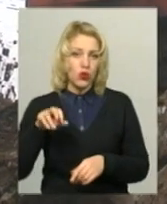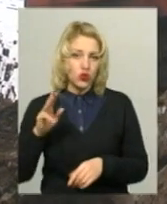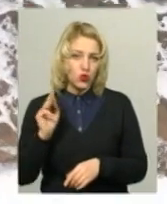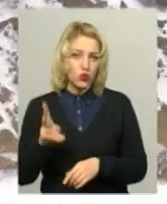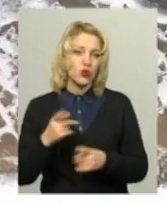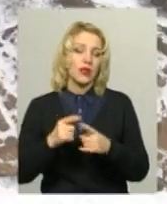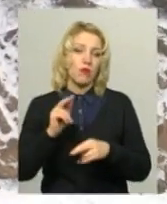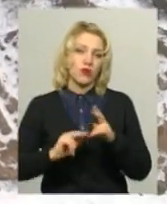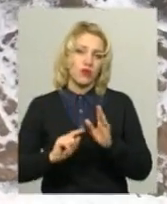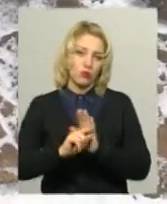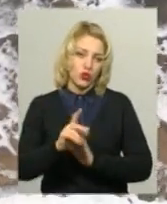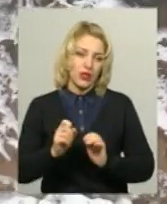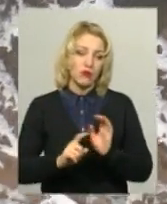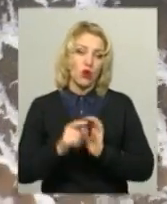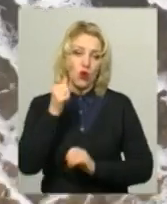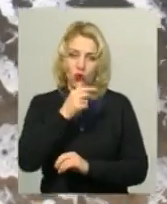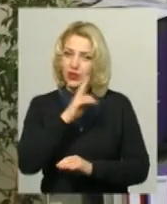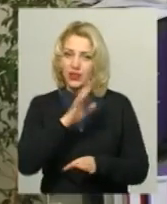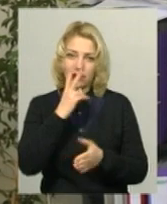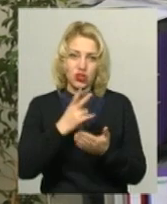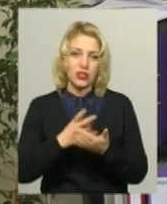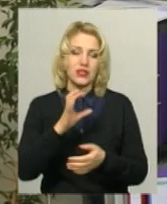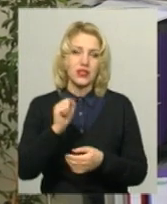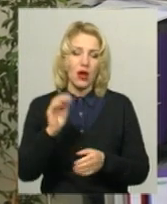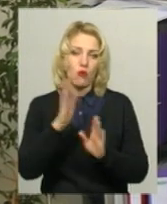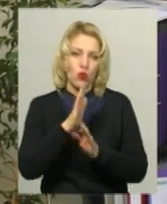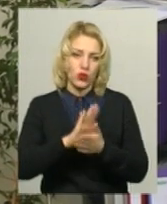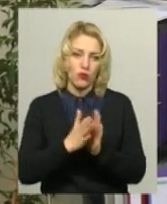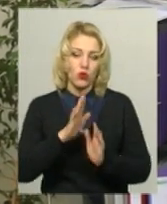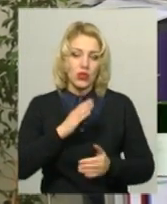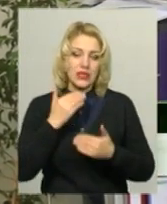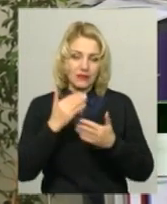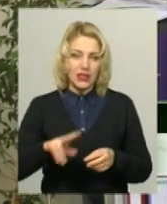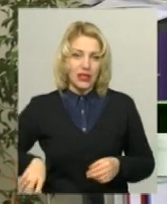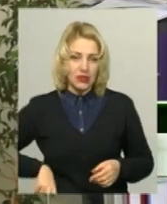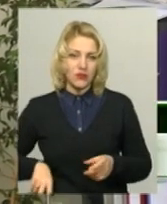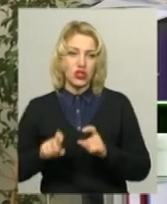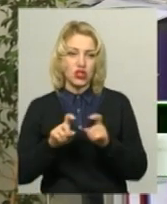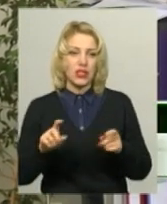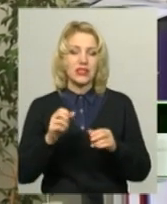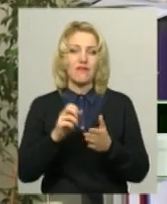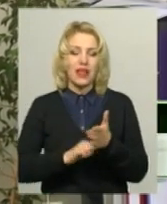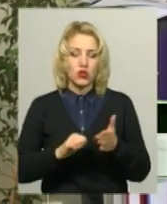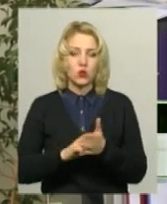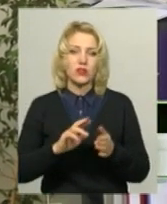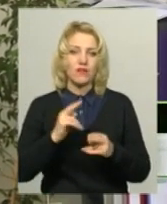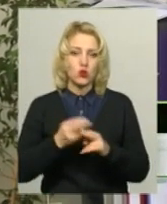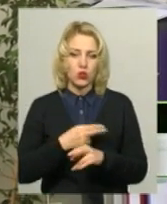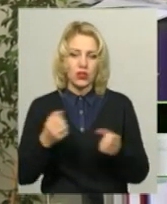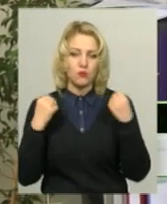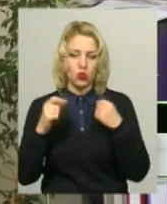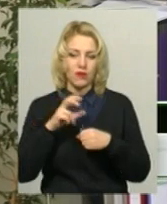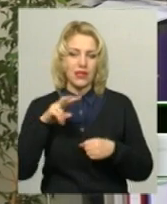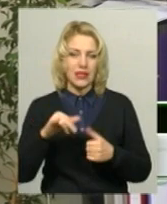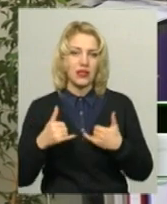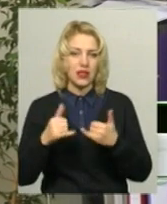розпочали з початку року, незважаючи на погодні умови. Були звернення директорів шкіл в зв'язку з відсутністю спортивної зали для